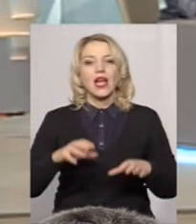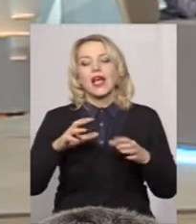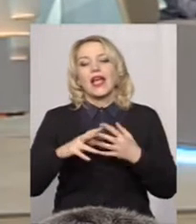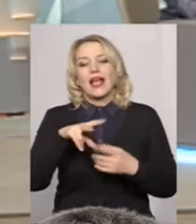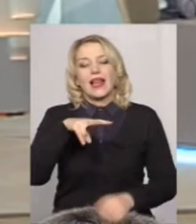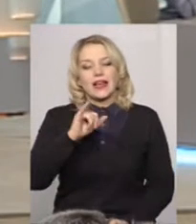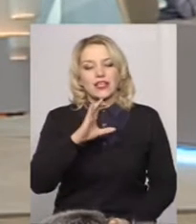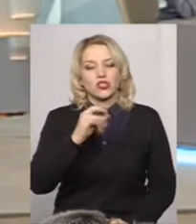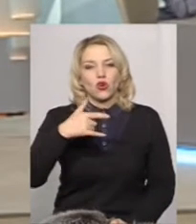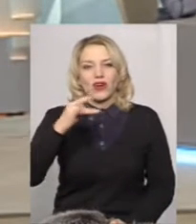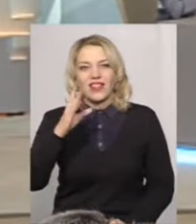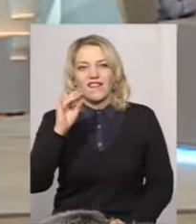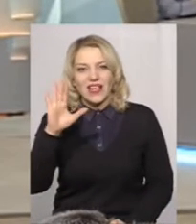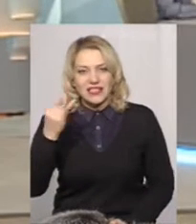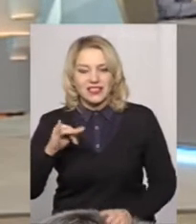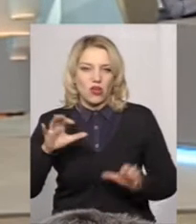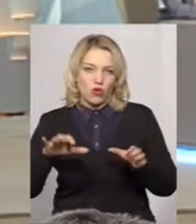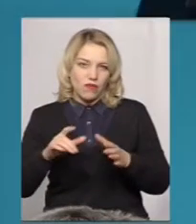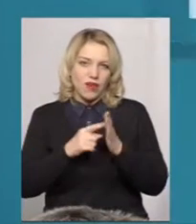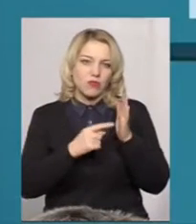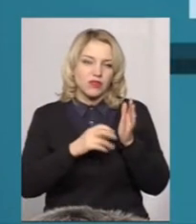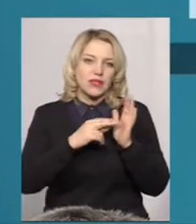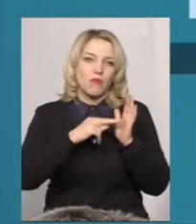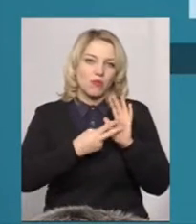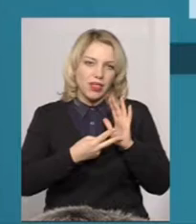стосовно водогонів. Давайте послухаємо і продовжимо.